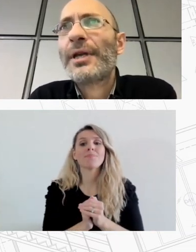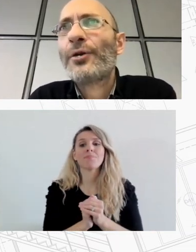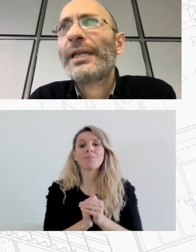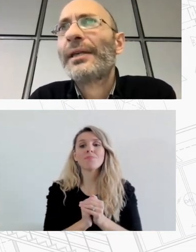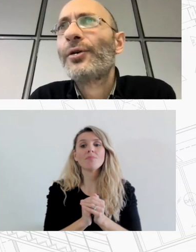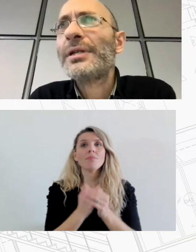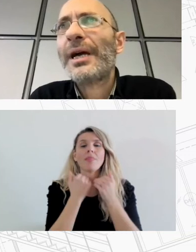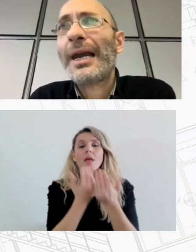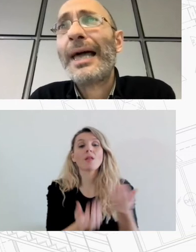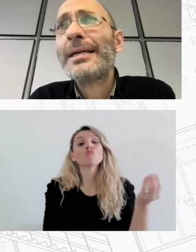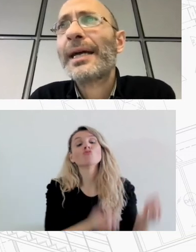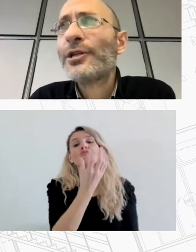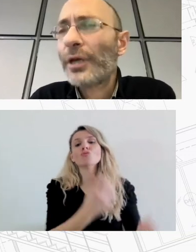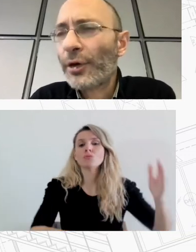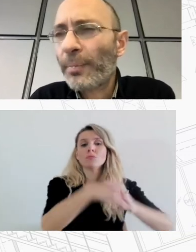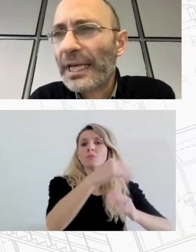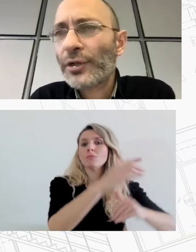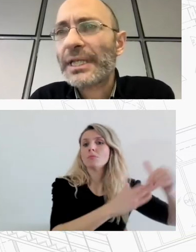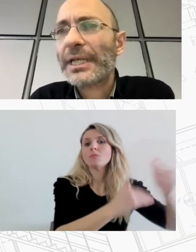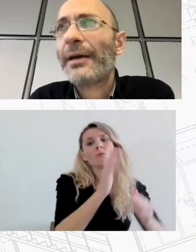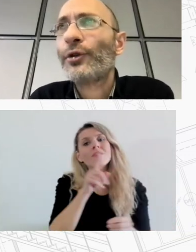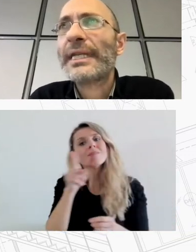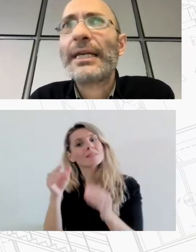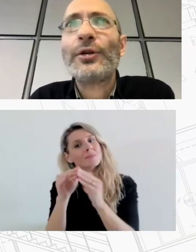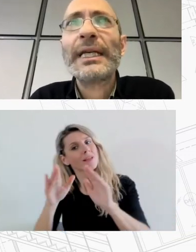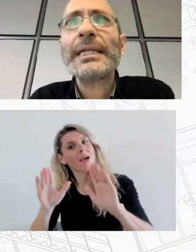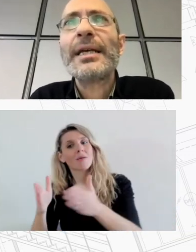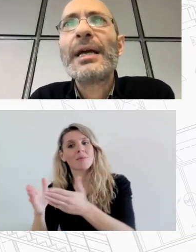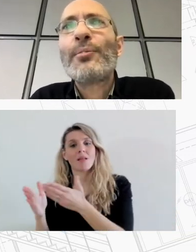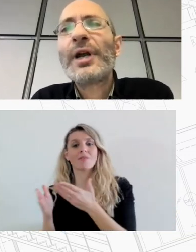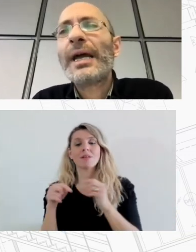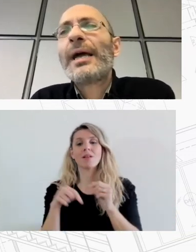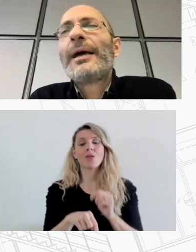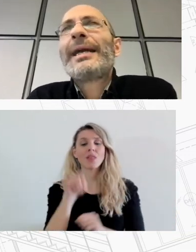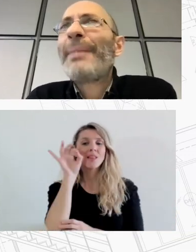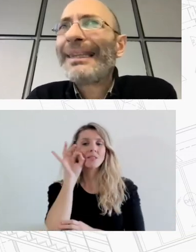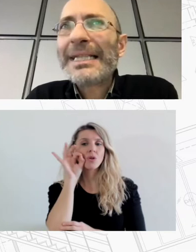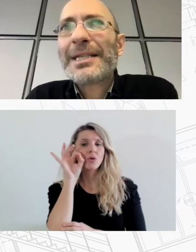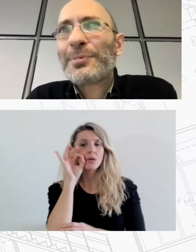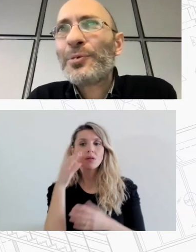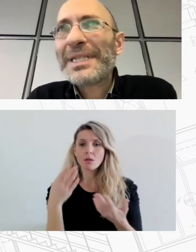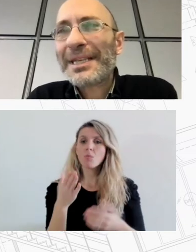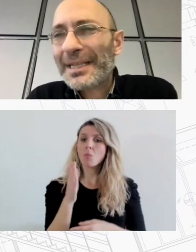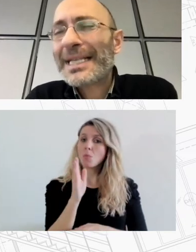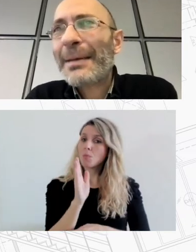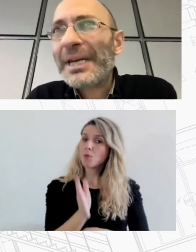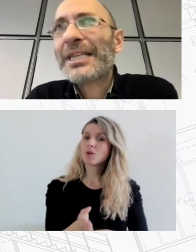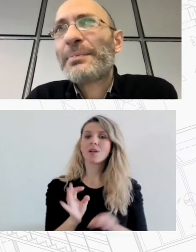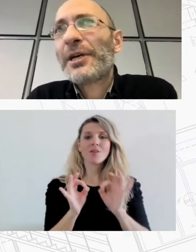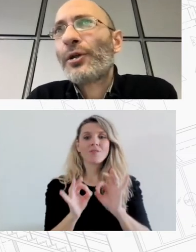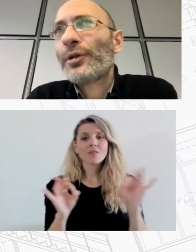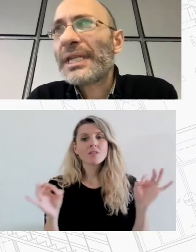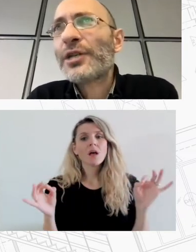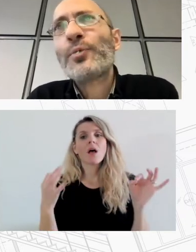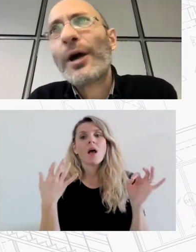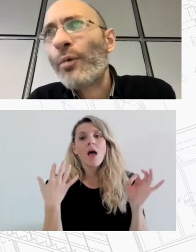νέων κατοικιών αλλά ειδικά στο ελληνικό πλαίσιο και σε αυτό της Θεσσαλονίκης μπορεί να πατήσει ας πούμε στη δεξαμενή της